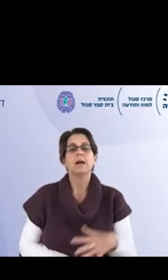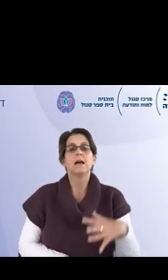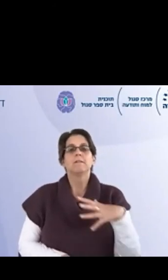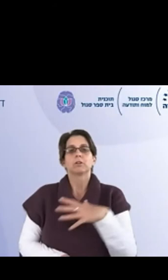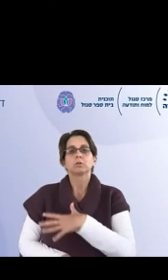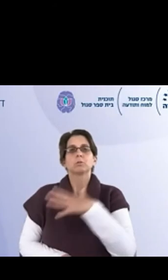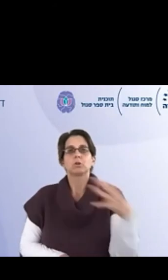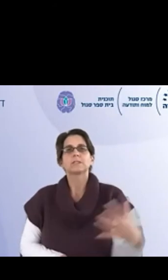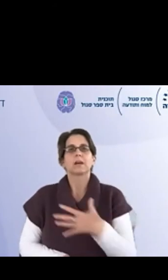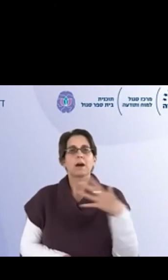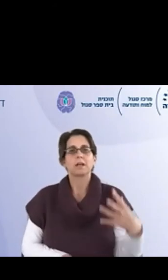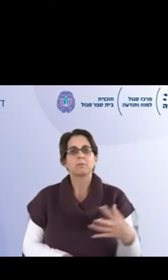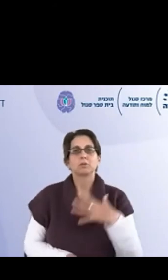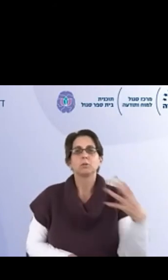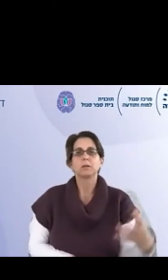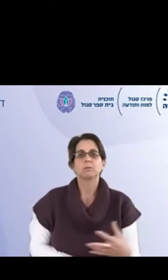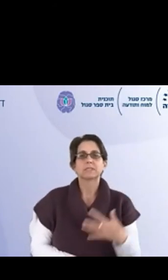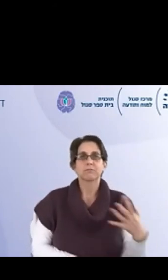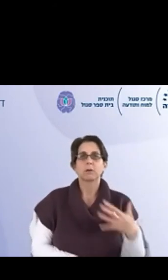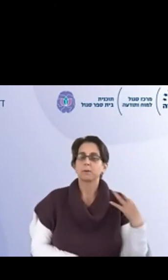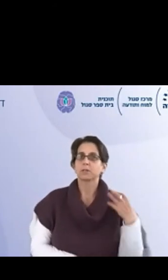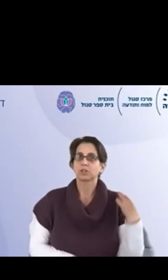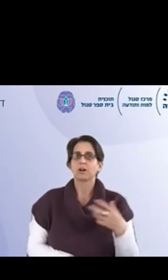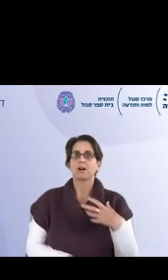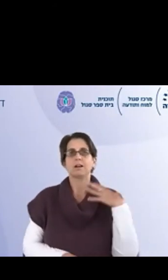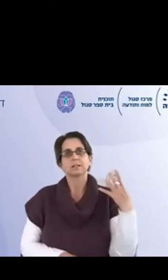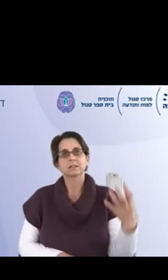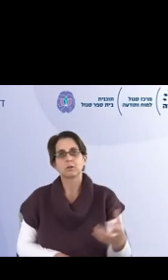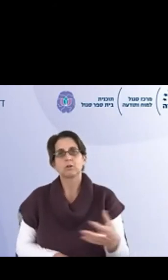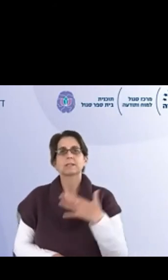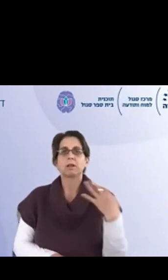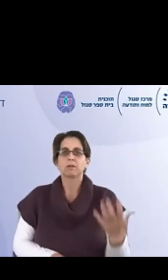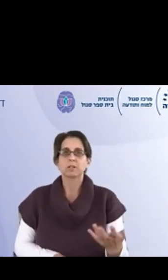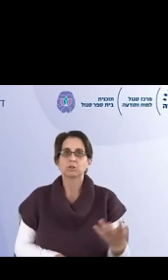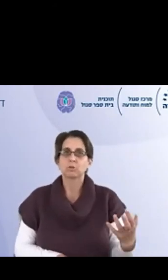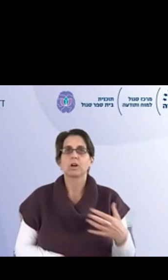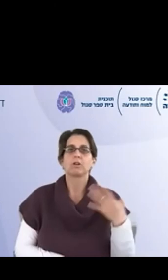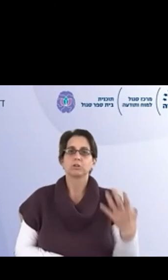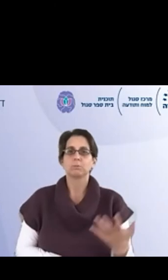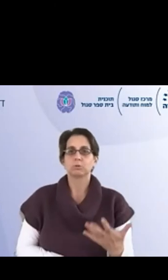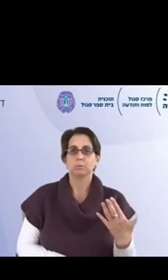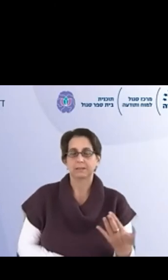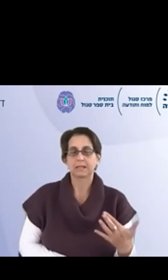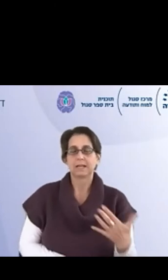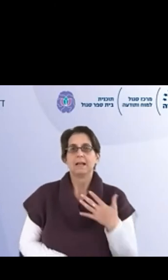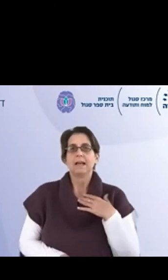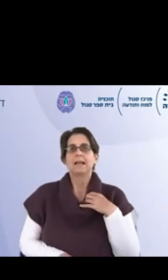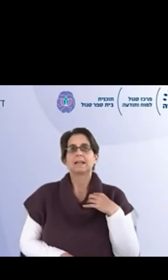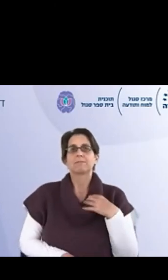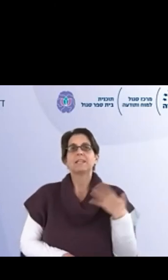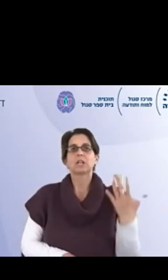וכו'. אנחנו יודעים שבתוך זרם החיים היום יומיים ובבית הספר, המצאים קשה ככה לעצור, לשים לב למה שקורה, לא להיות באוטומט.